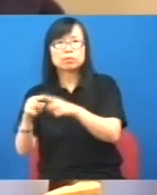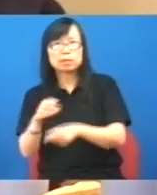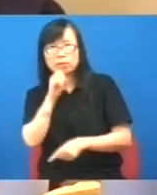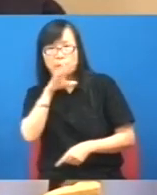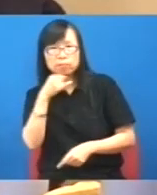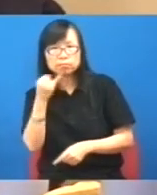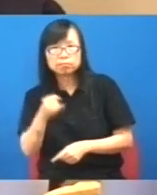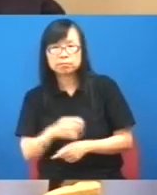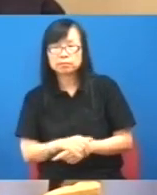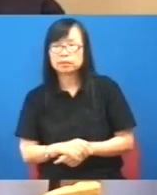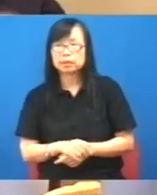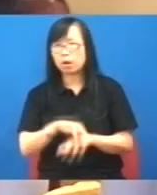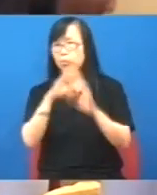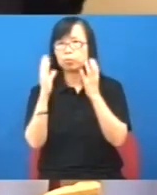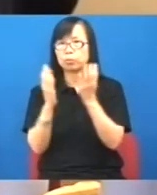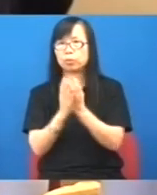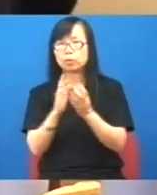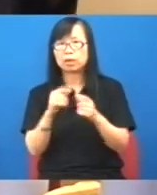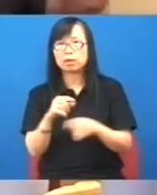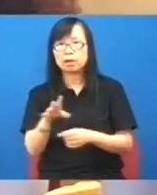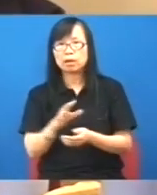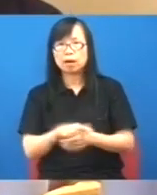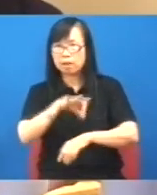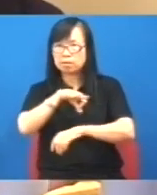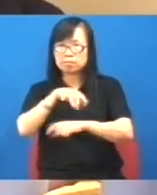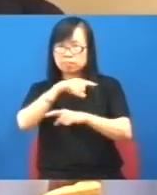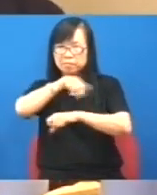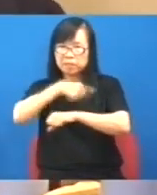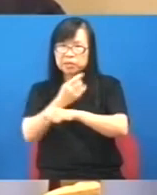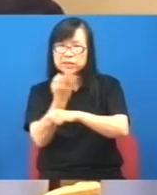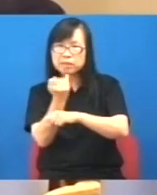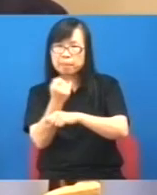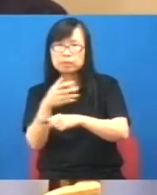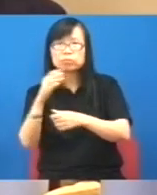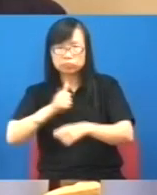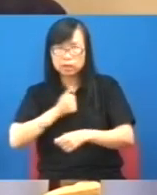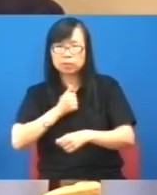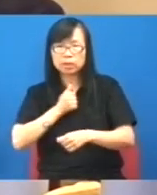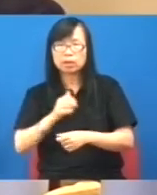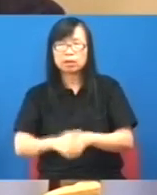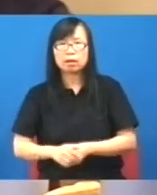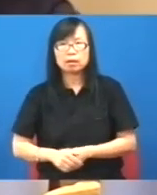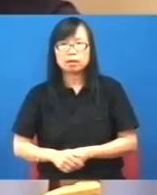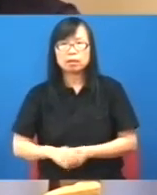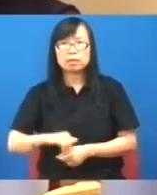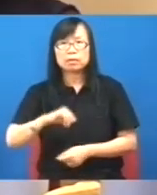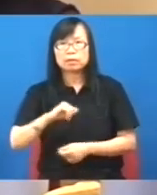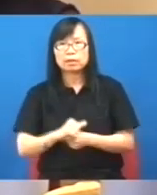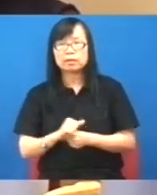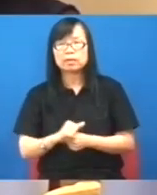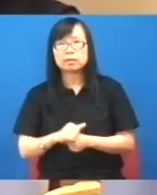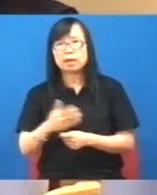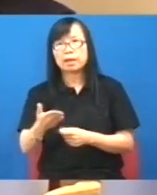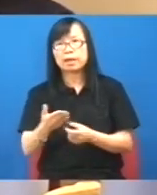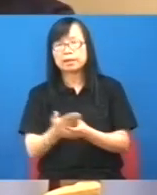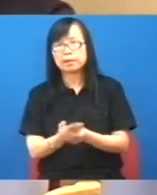現在全部都是這樣的加上30元就夠了這樣就說我們勞資官官學又有學者不加產